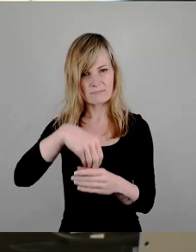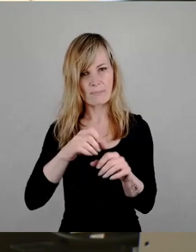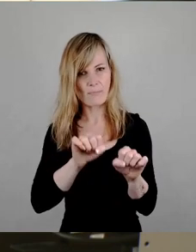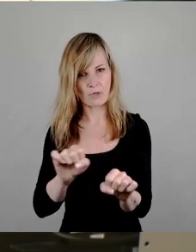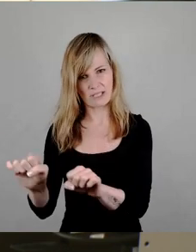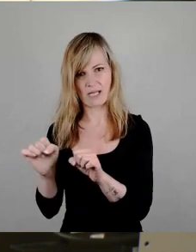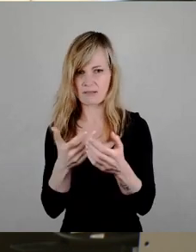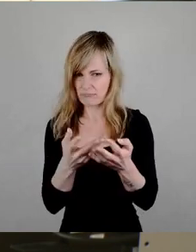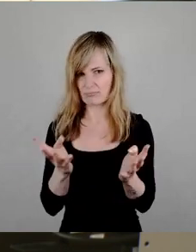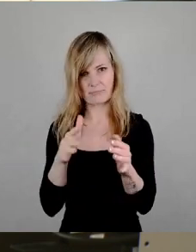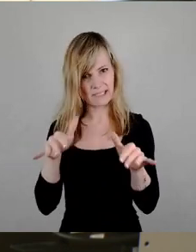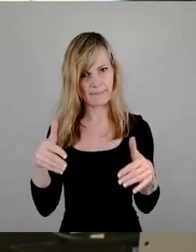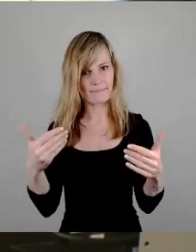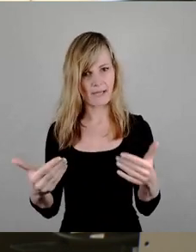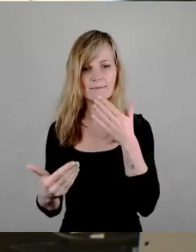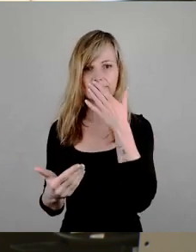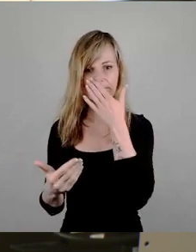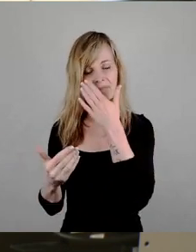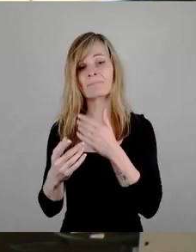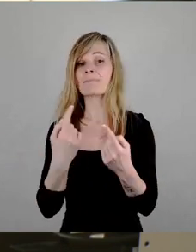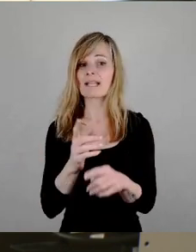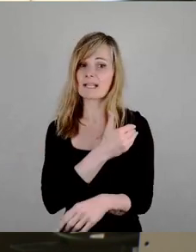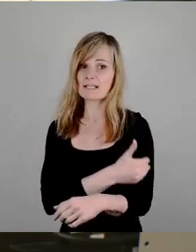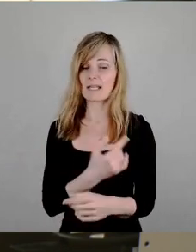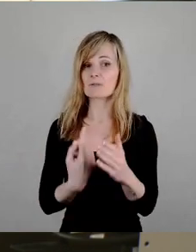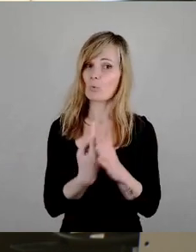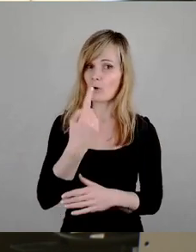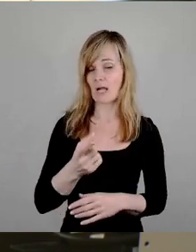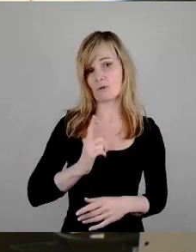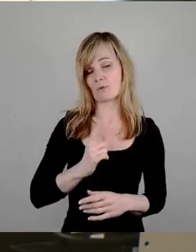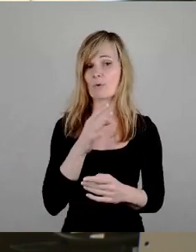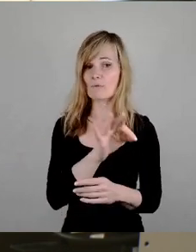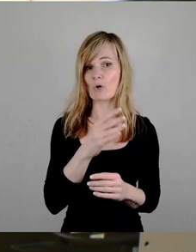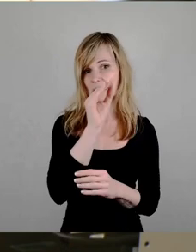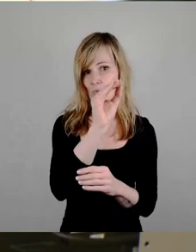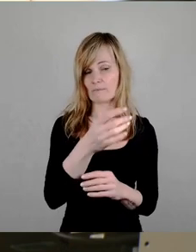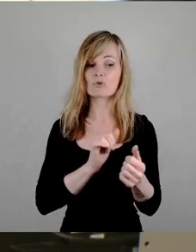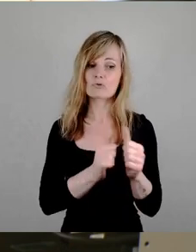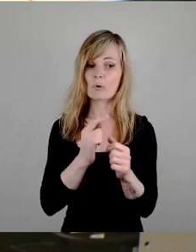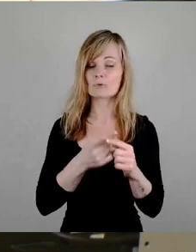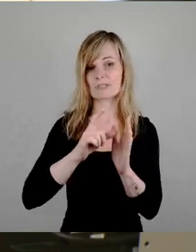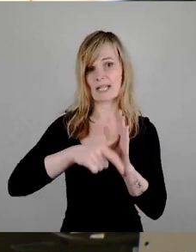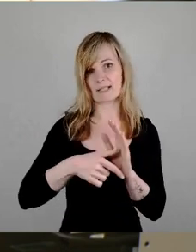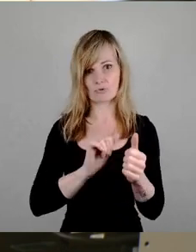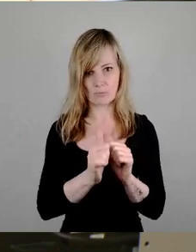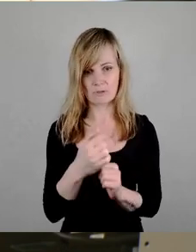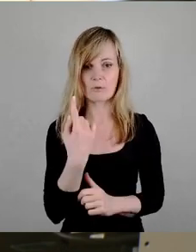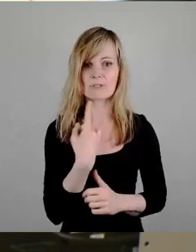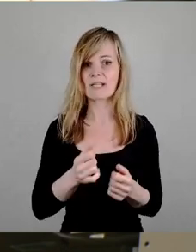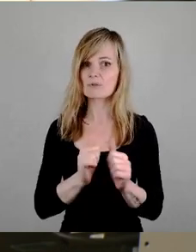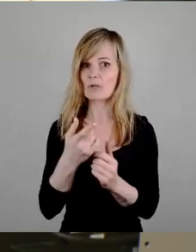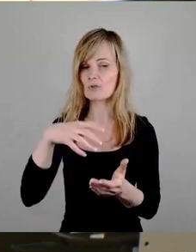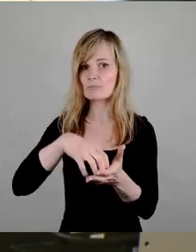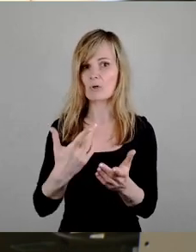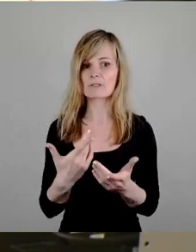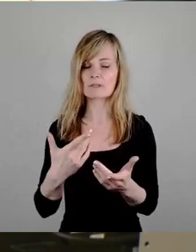der anderen Seite gibt es große Herausforderungen für die Zukunft Im Sport, im Leistungssport Unsere tollen Sportstätten wollen wir mit